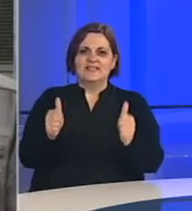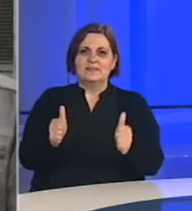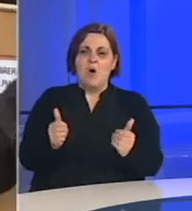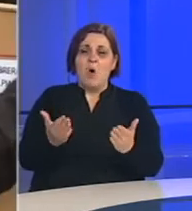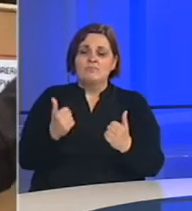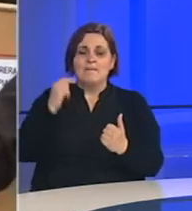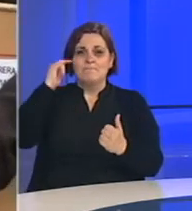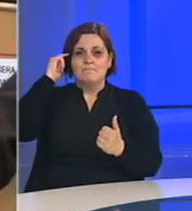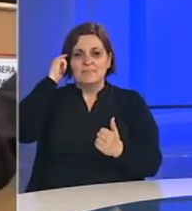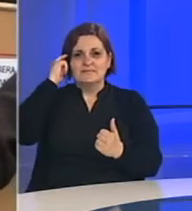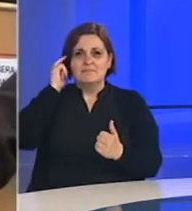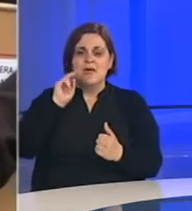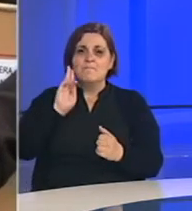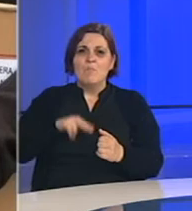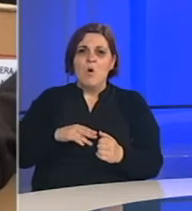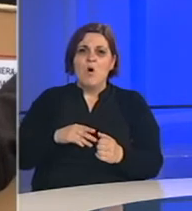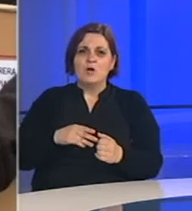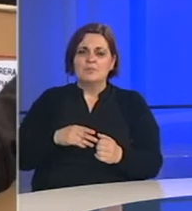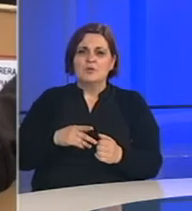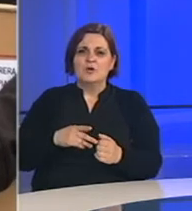Onda mislim da moramo još